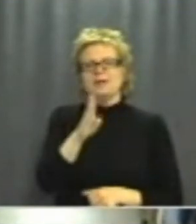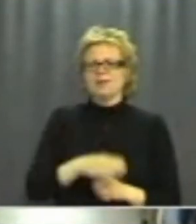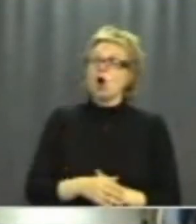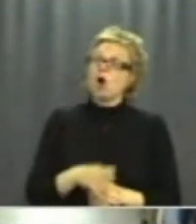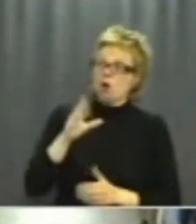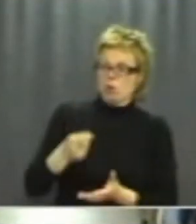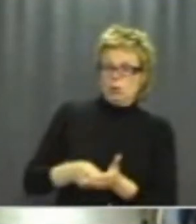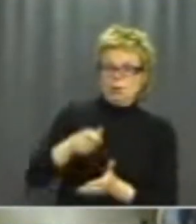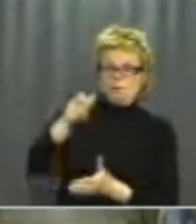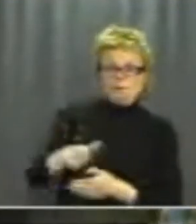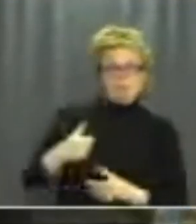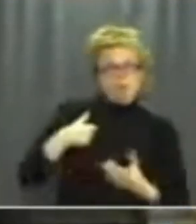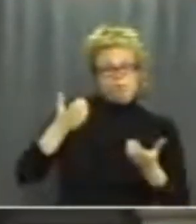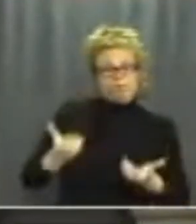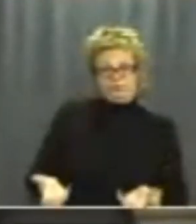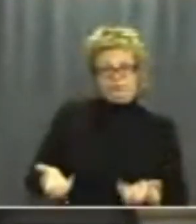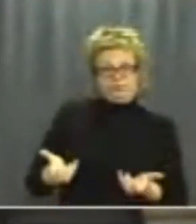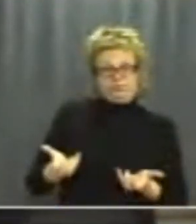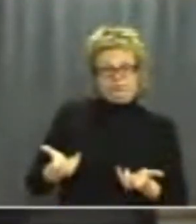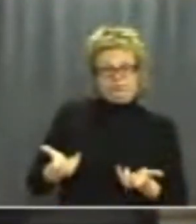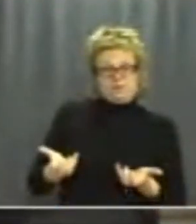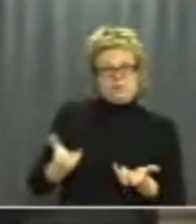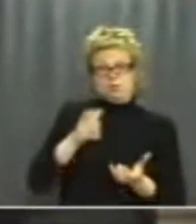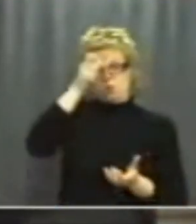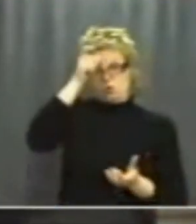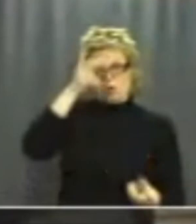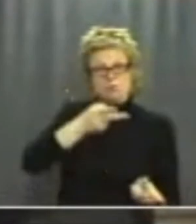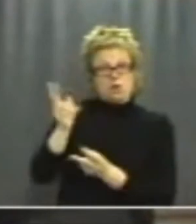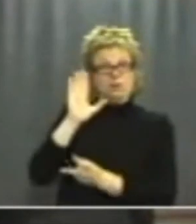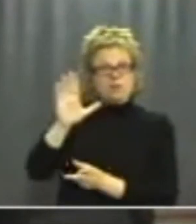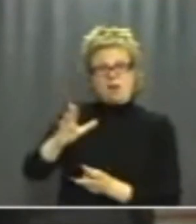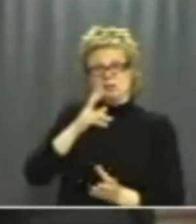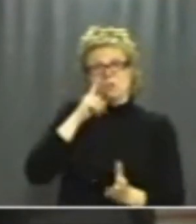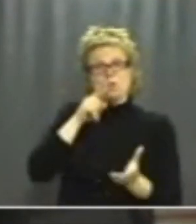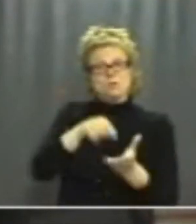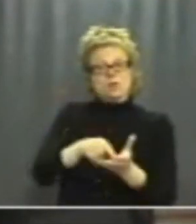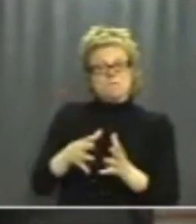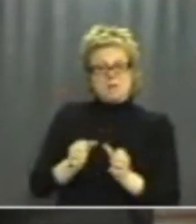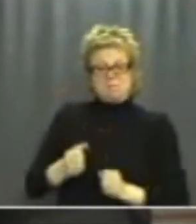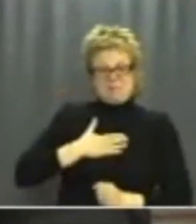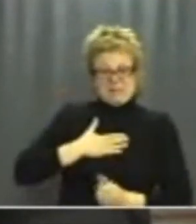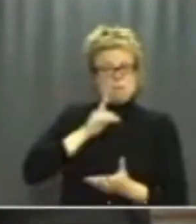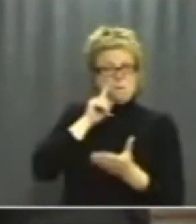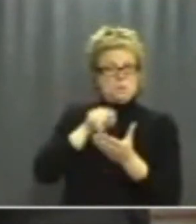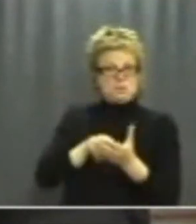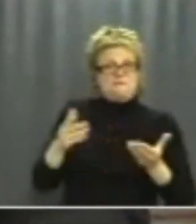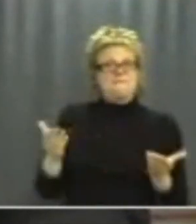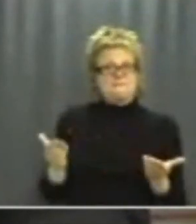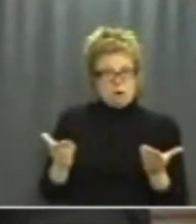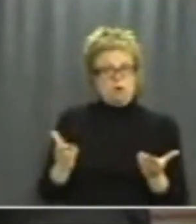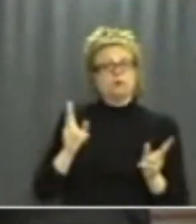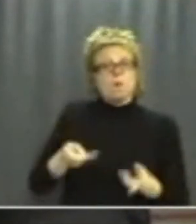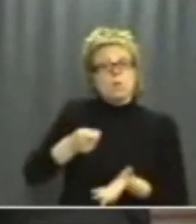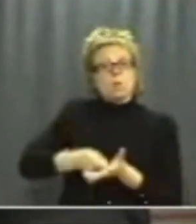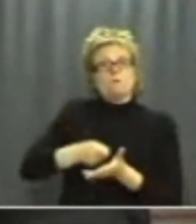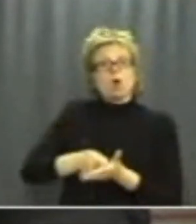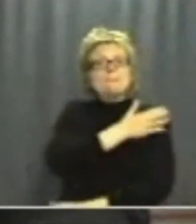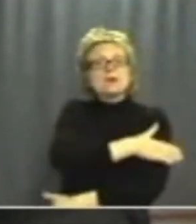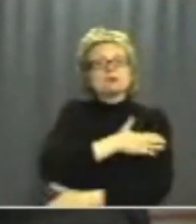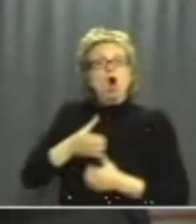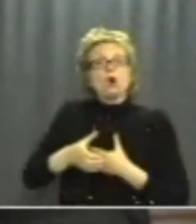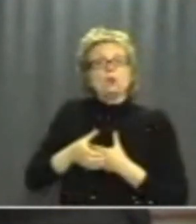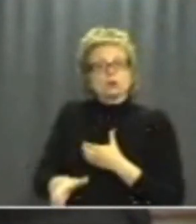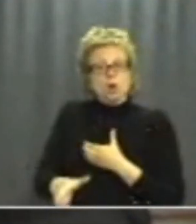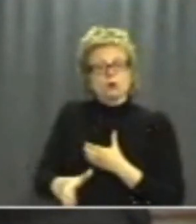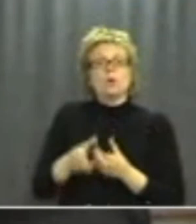Ordförande, jag vet ju inte bevekelsegrunden för socialnämnden ställningstagande. Men för mitt ställningstagande som ordförande i personalinskottet har detta